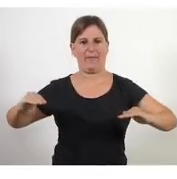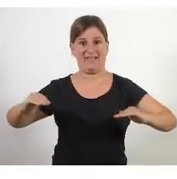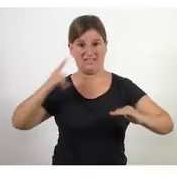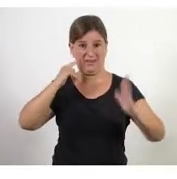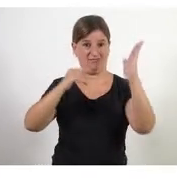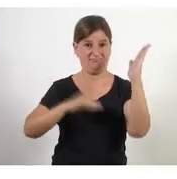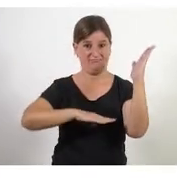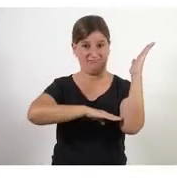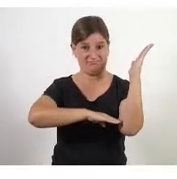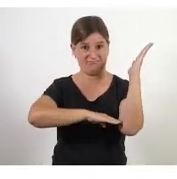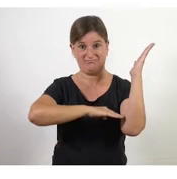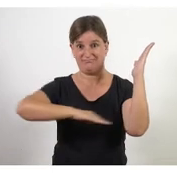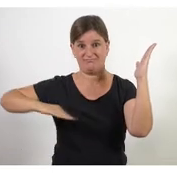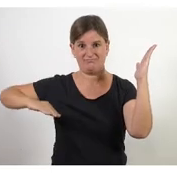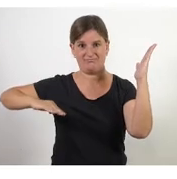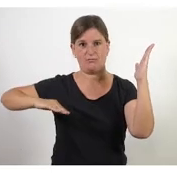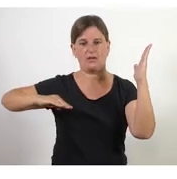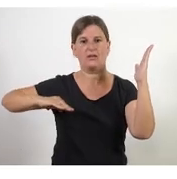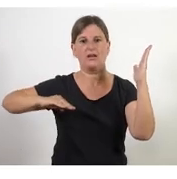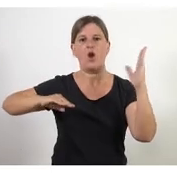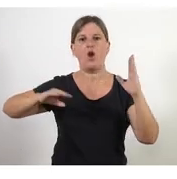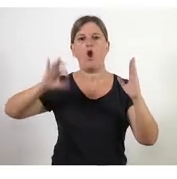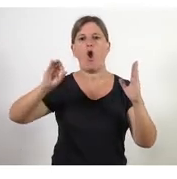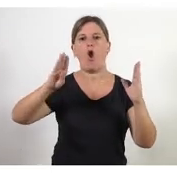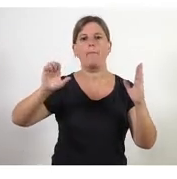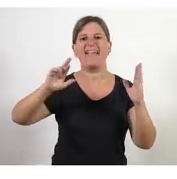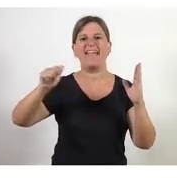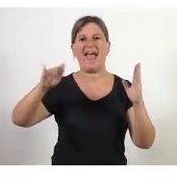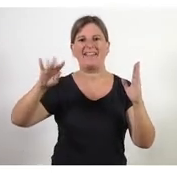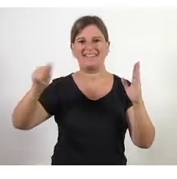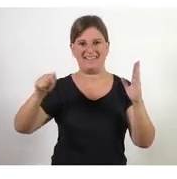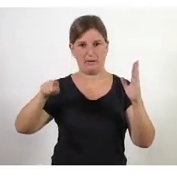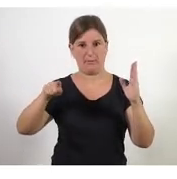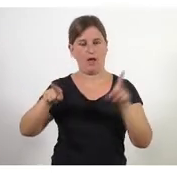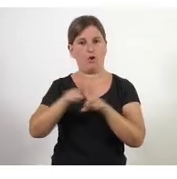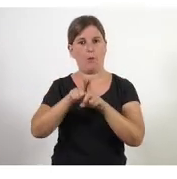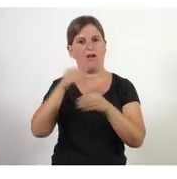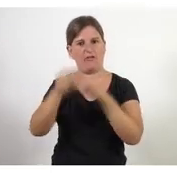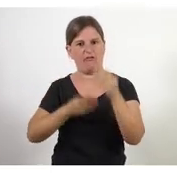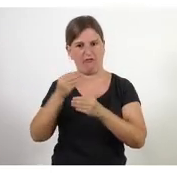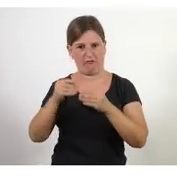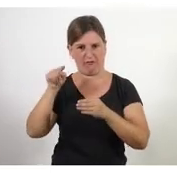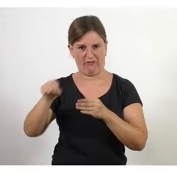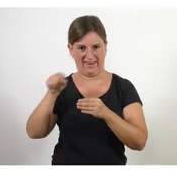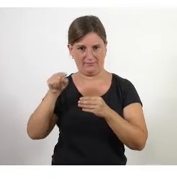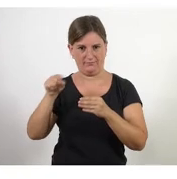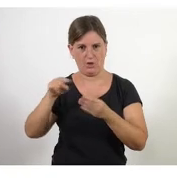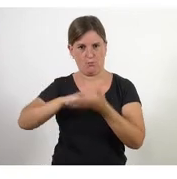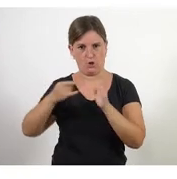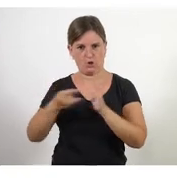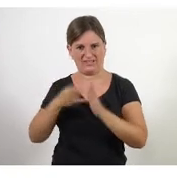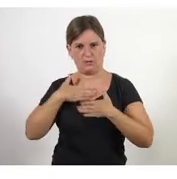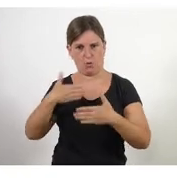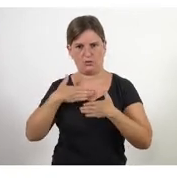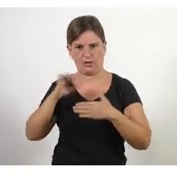l'execució dels projectes d'acció social o és l'execució dels projectes de voluntariat l'altre és la dimensió